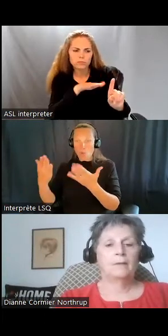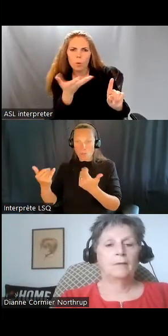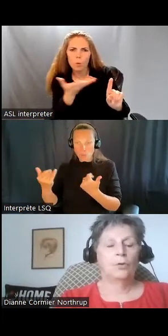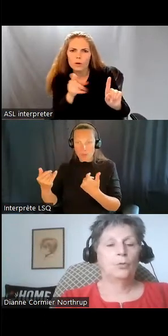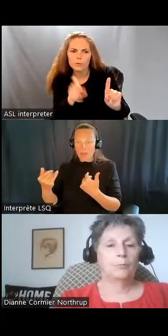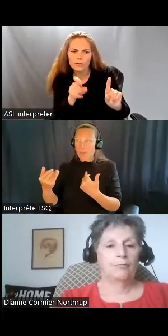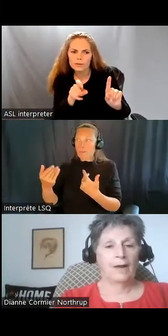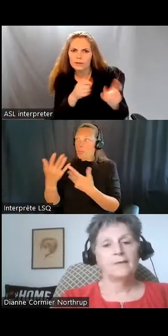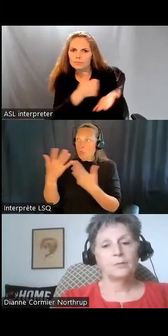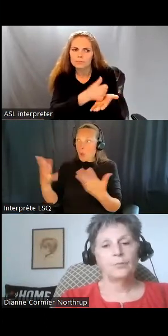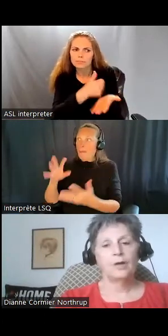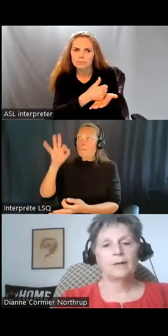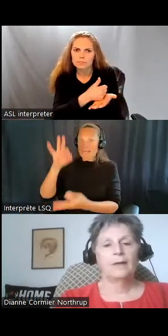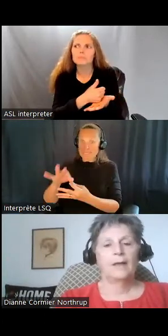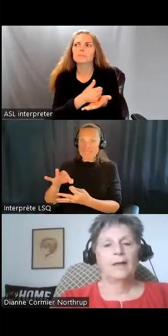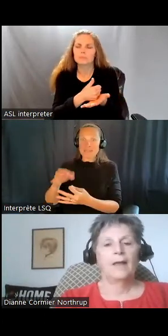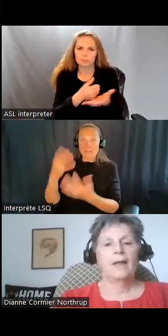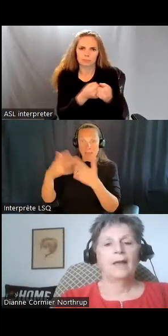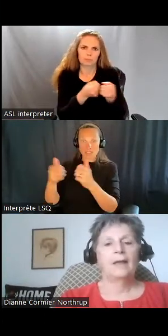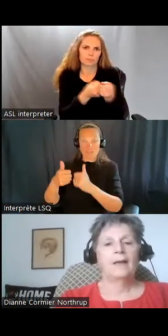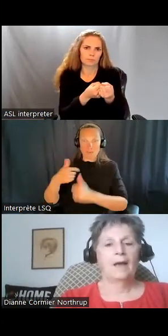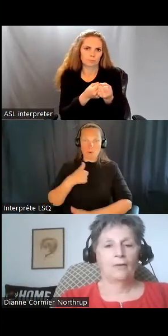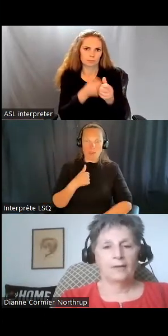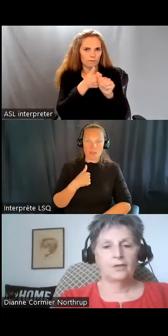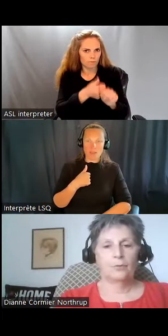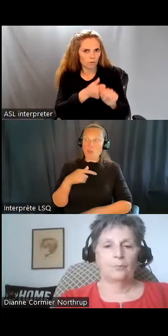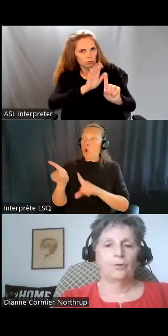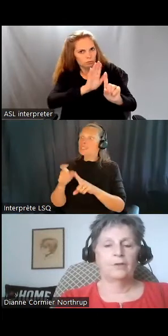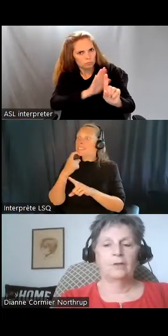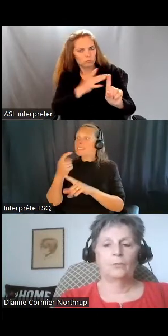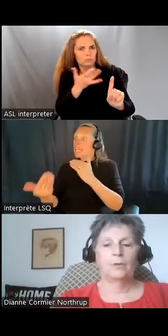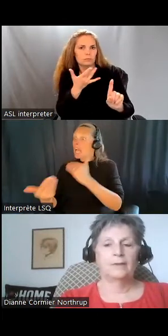soutien nécessaire, par rapport à qui va fournir ce soutien